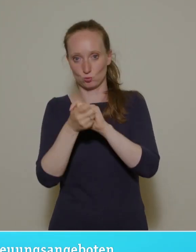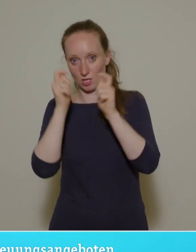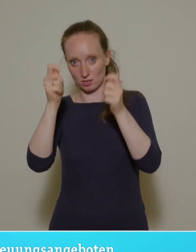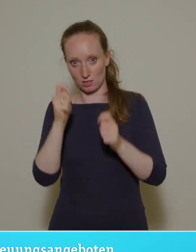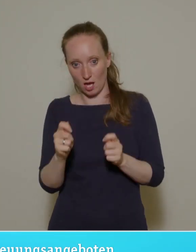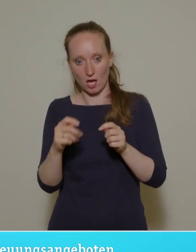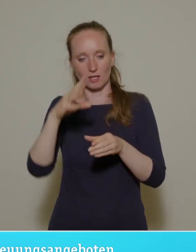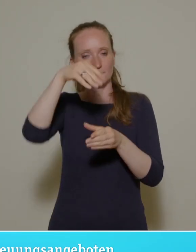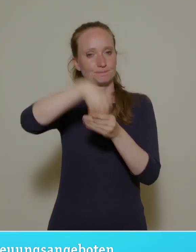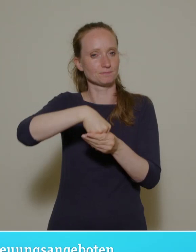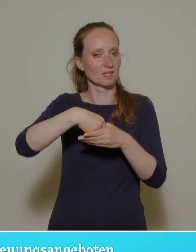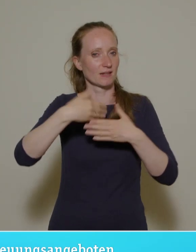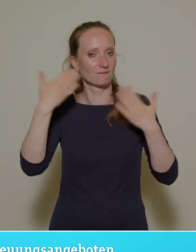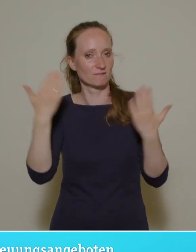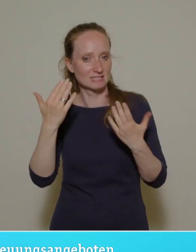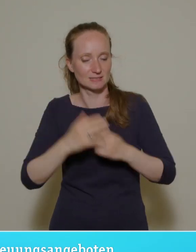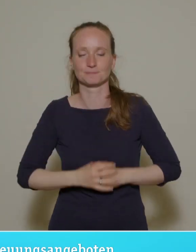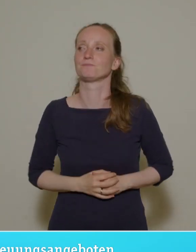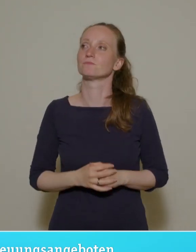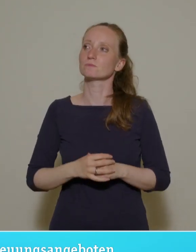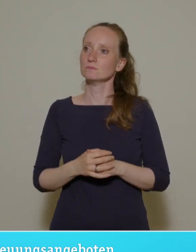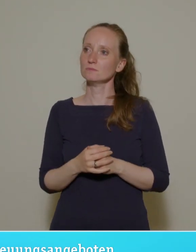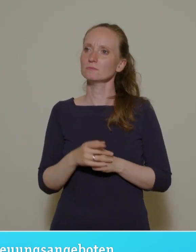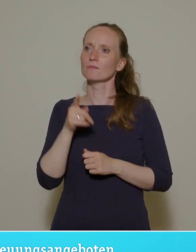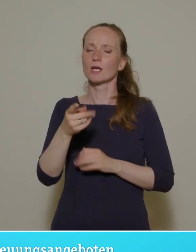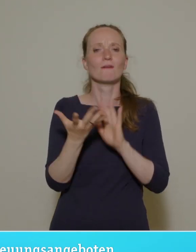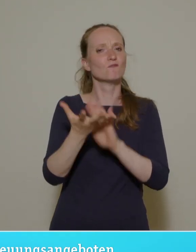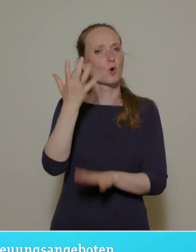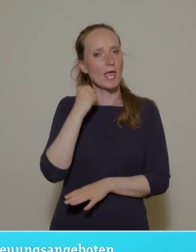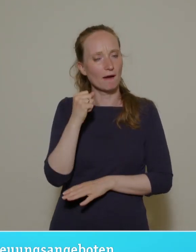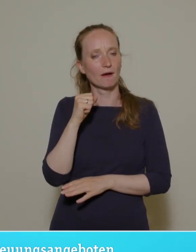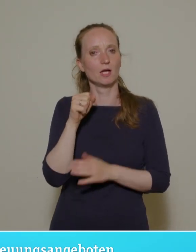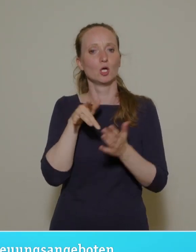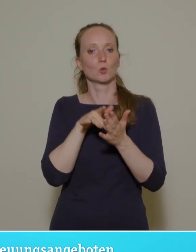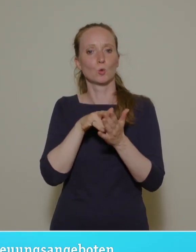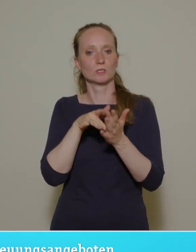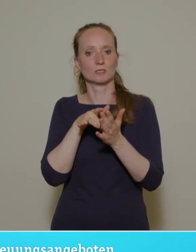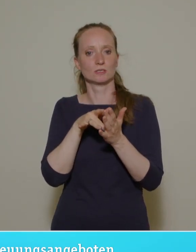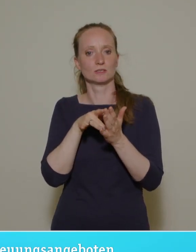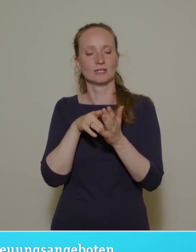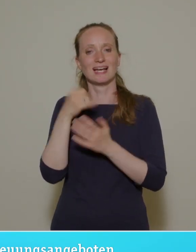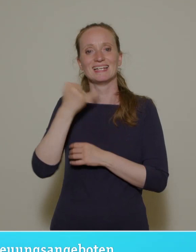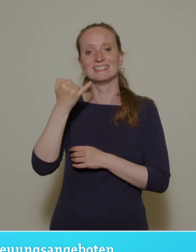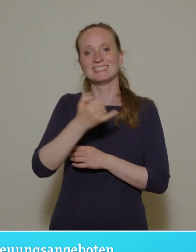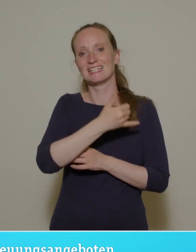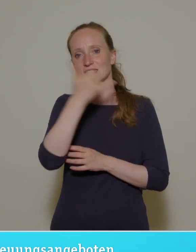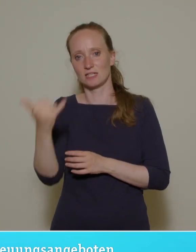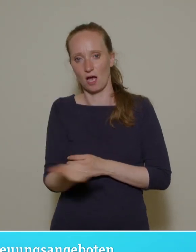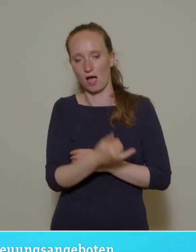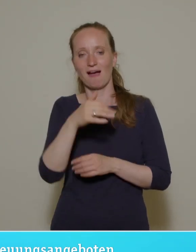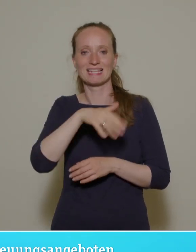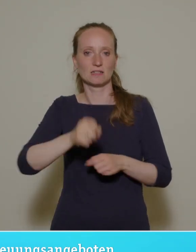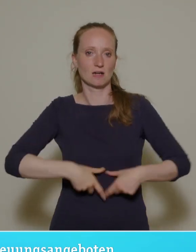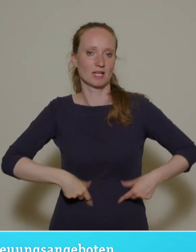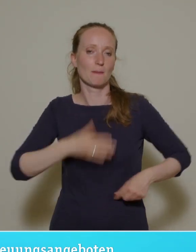ist eigentlich inspiriert von etwas, was in einem Kapitel in jedem Jahr steht beim Kita-Bedarfsplan,